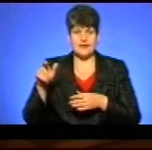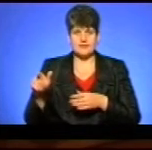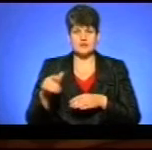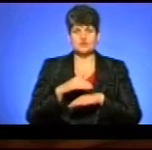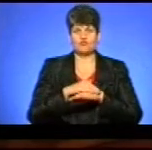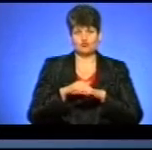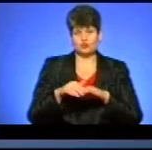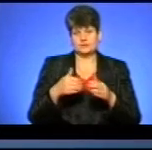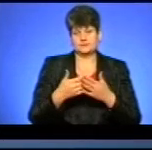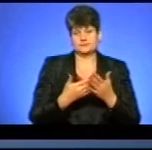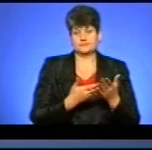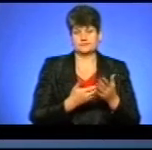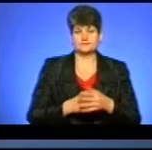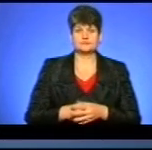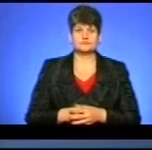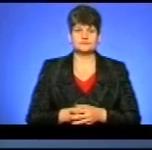вулиці, так би мовити.